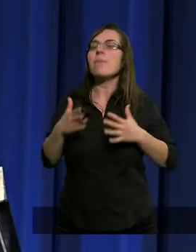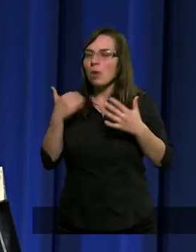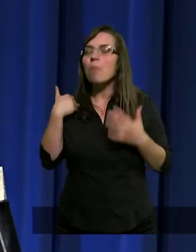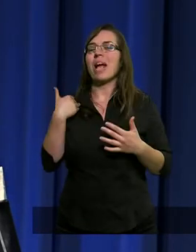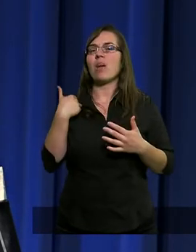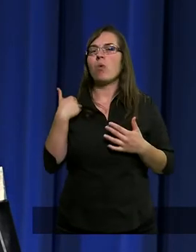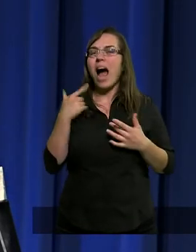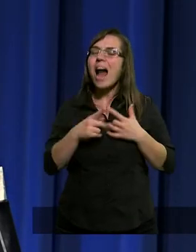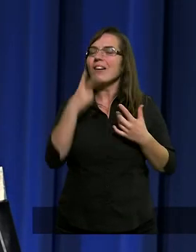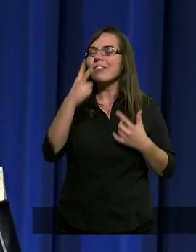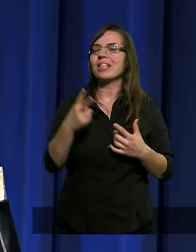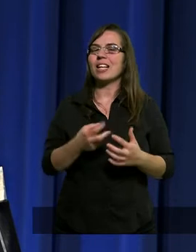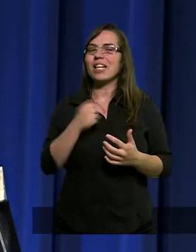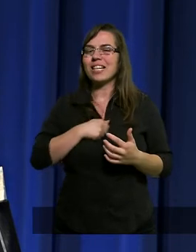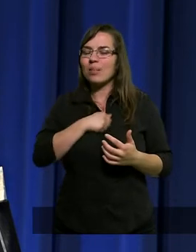rzeczy.